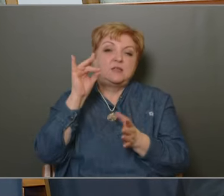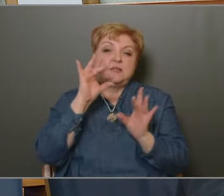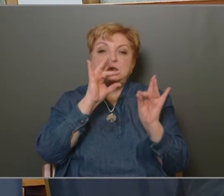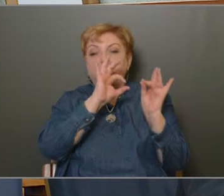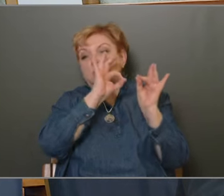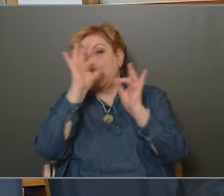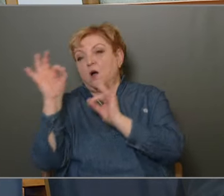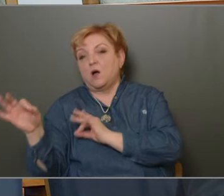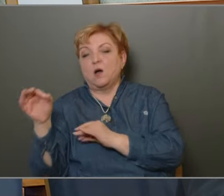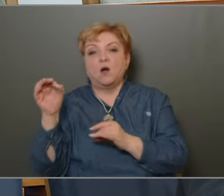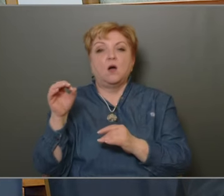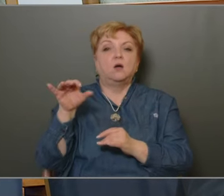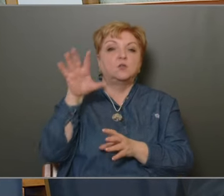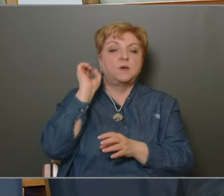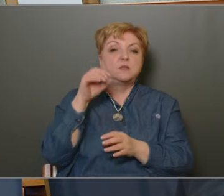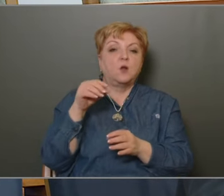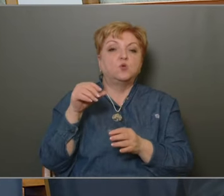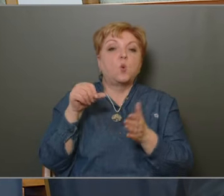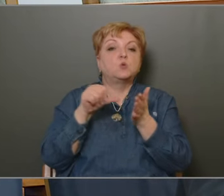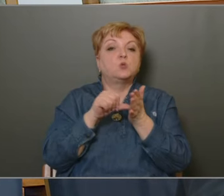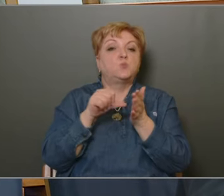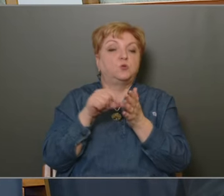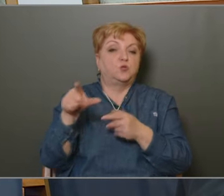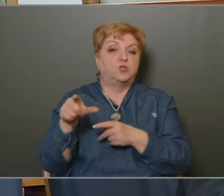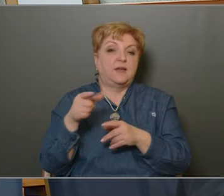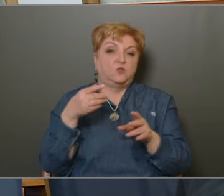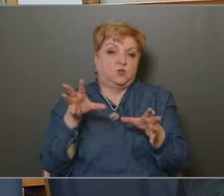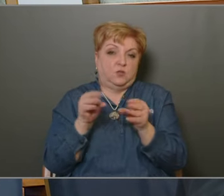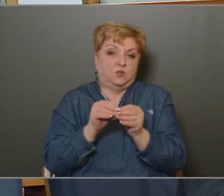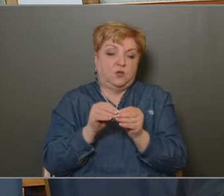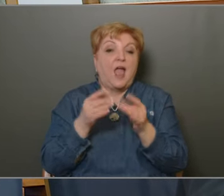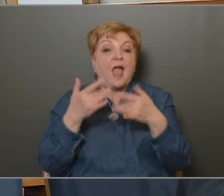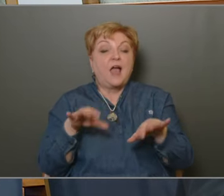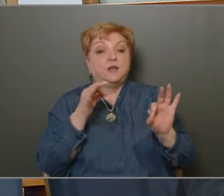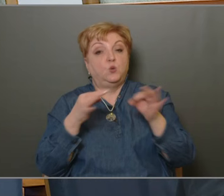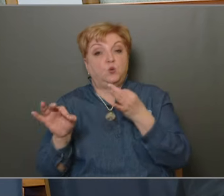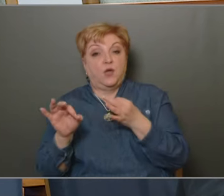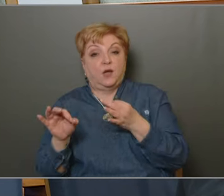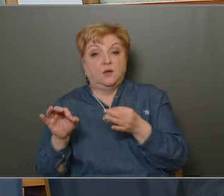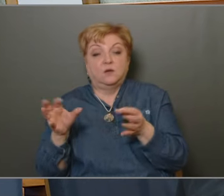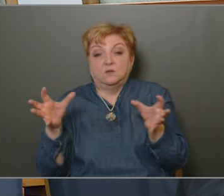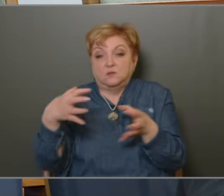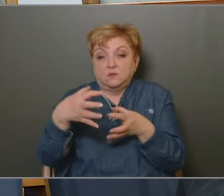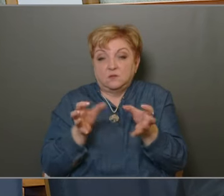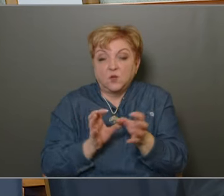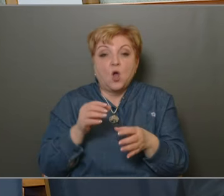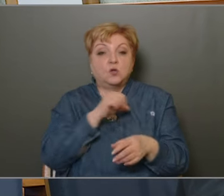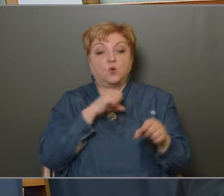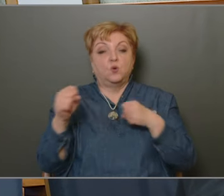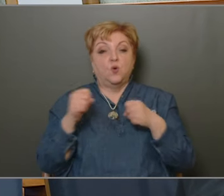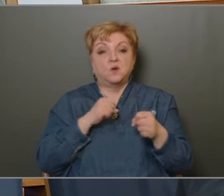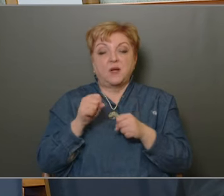óta tapasztalható központosítási törekvést, mely a hegyi ügyekben történő intézkedési jogok folyamatos szűkítésevel az önkormányzatiság